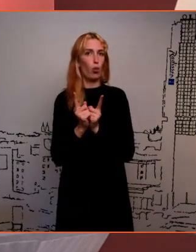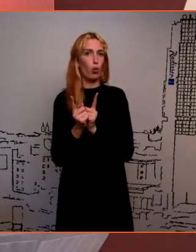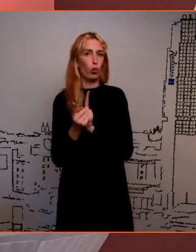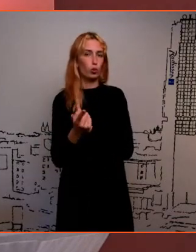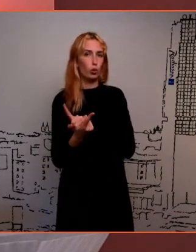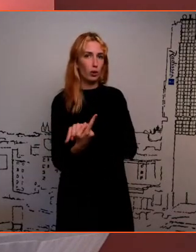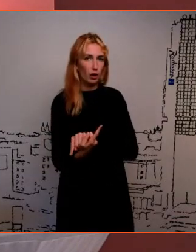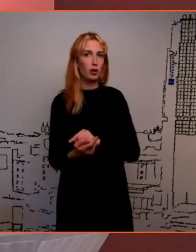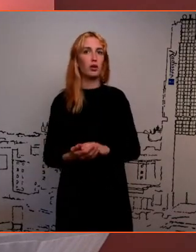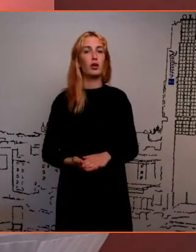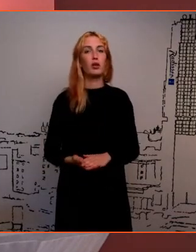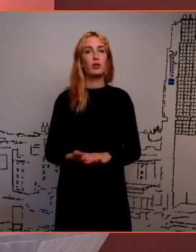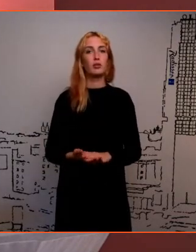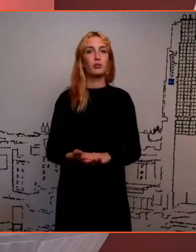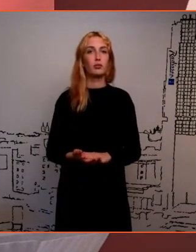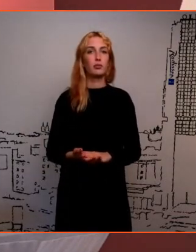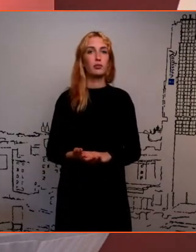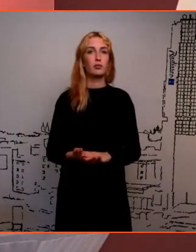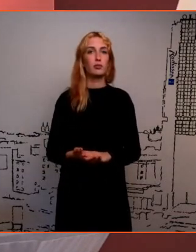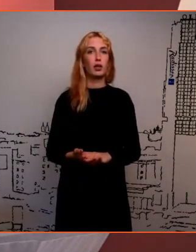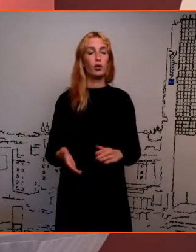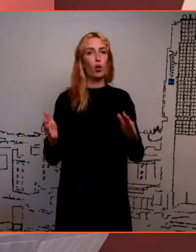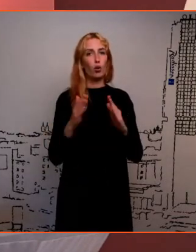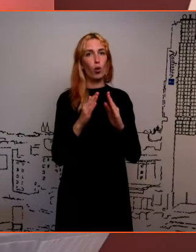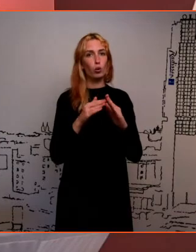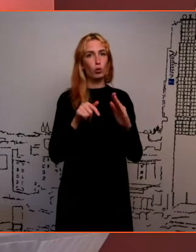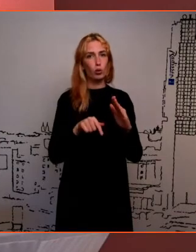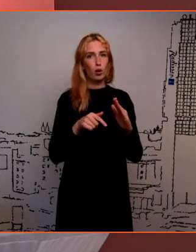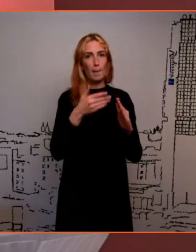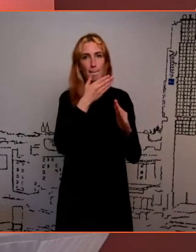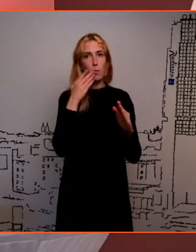kodus tegib tasuta tolmanja, ei ole see kodu selline nagu eile